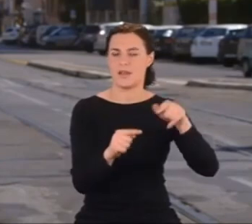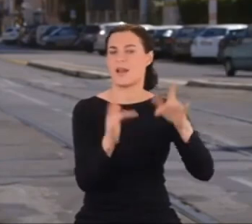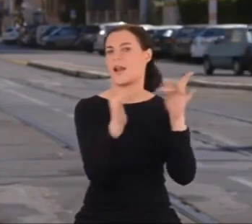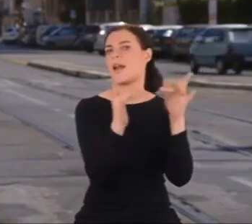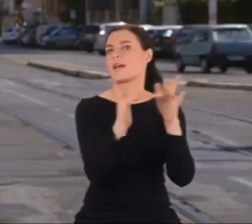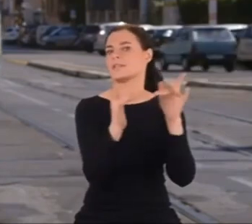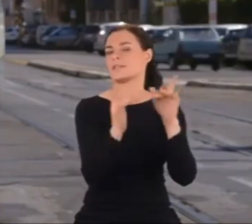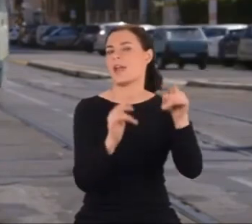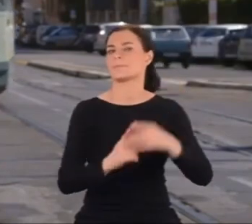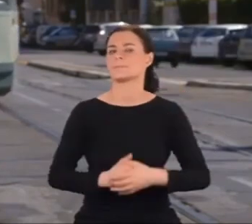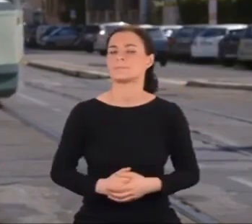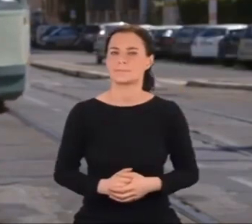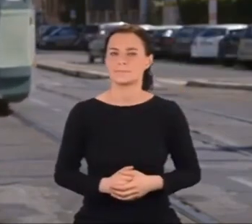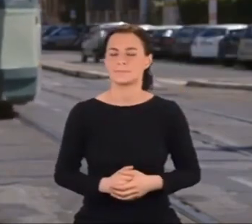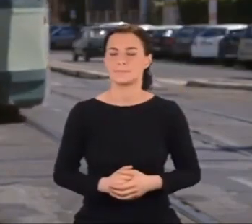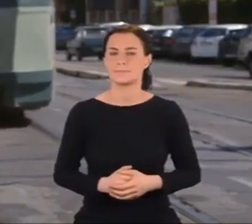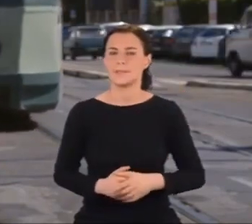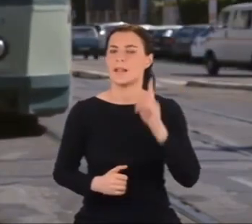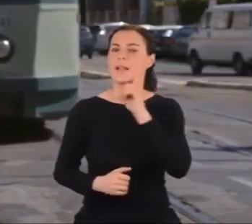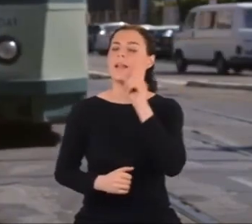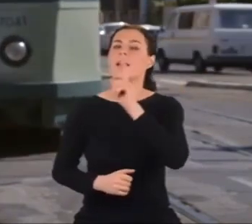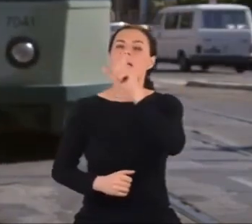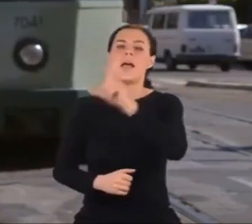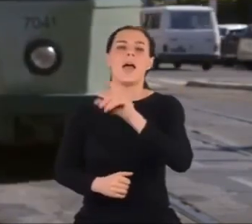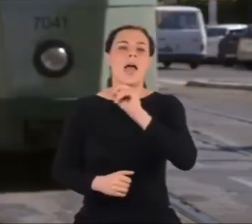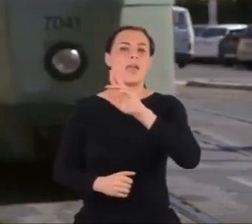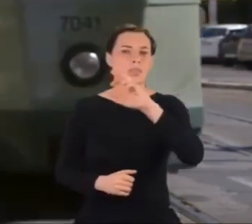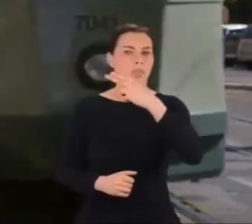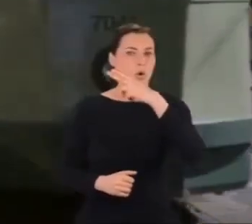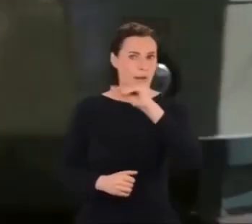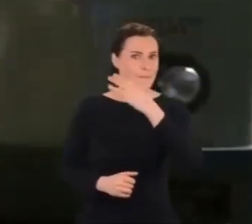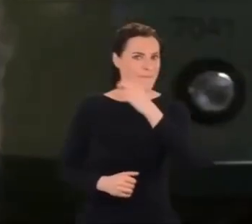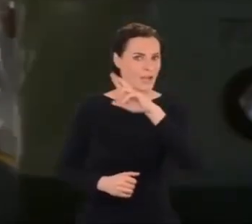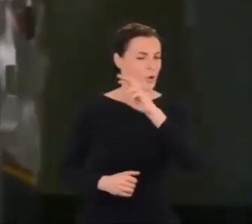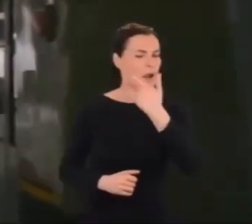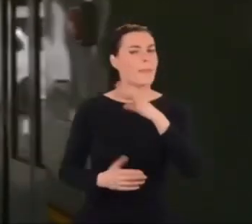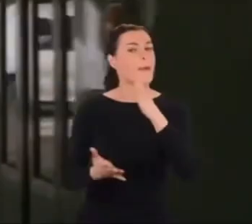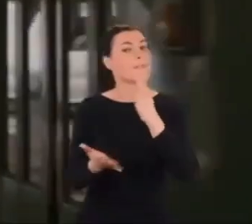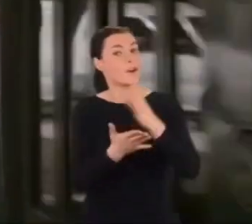W swoim krótkim życiu nawet tory odcisnął ślad nie tylko jako fizyk.